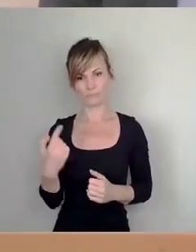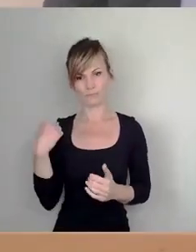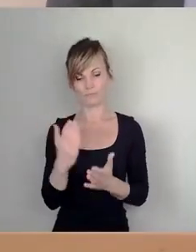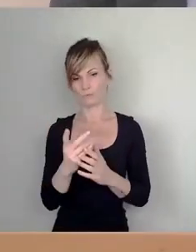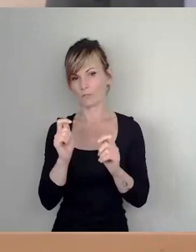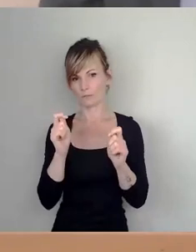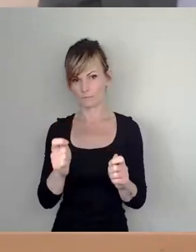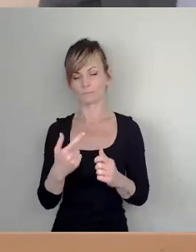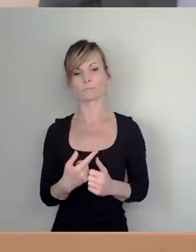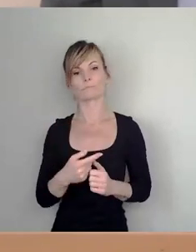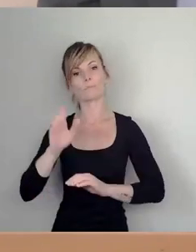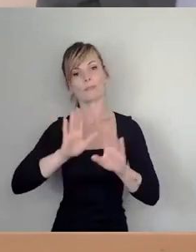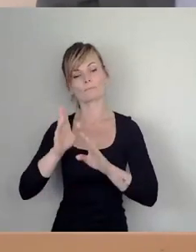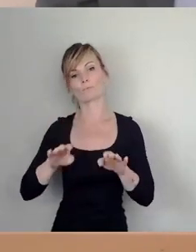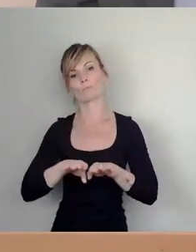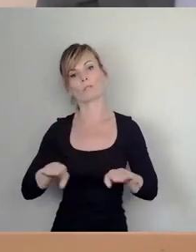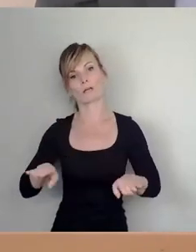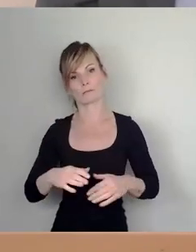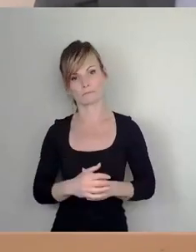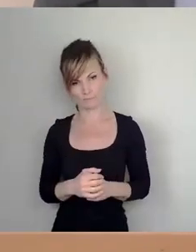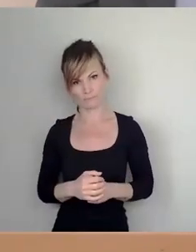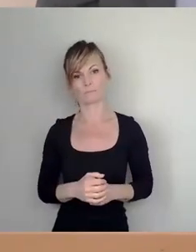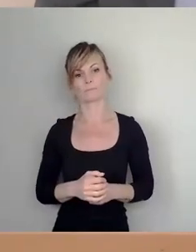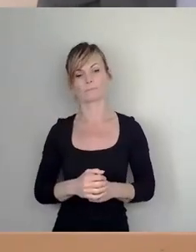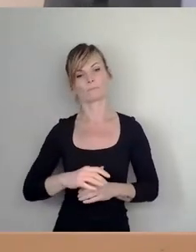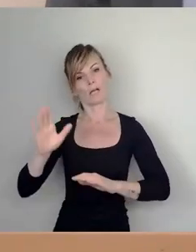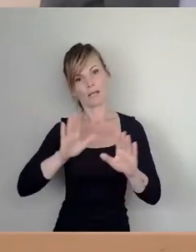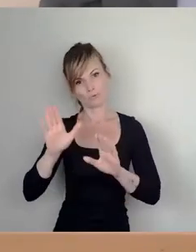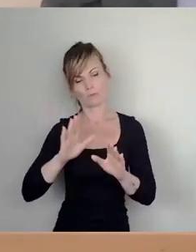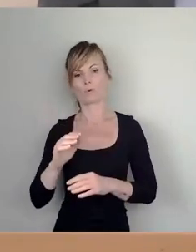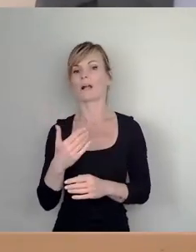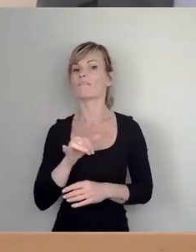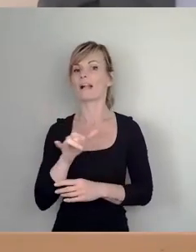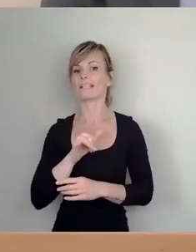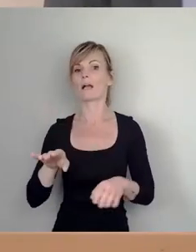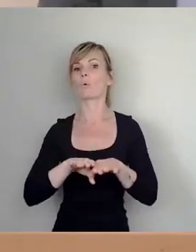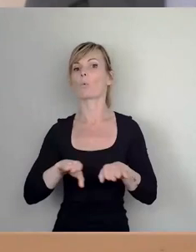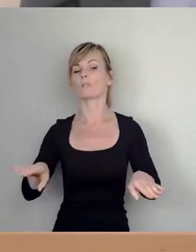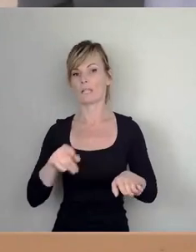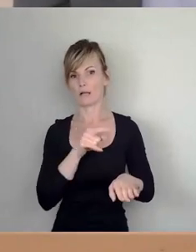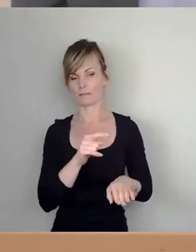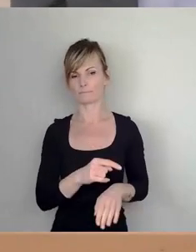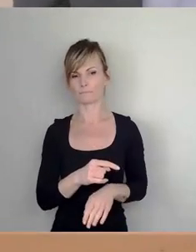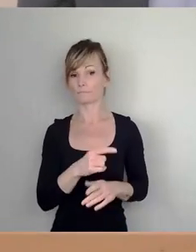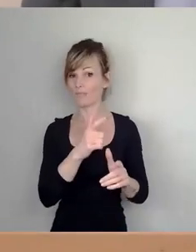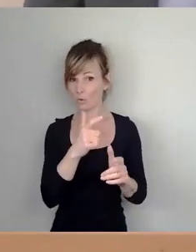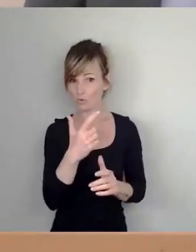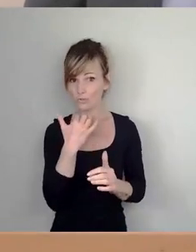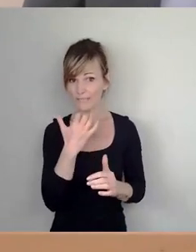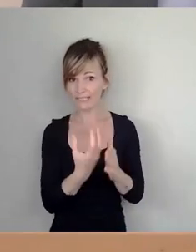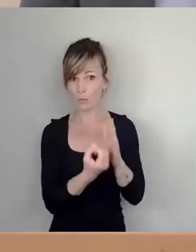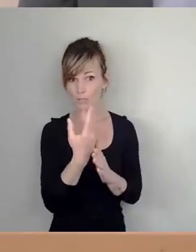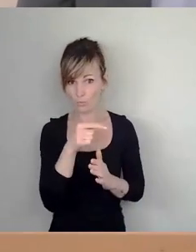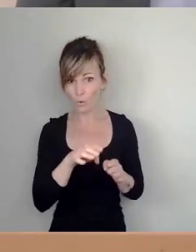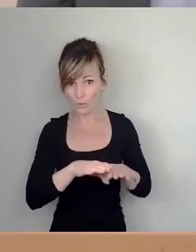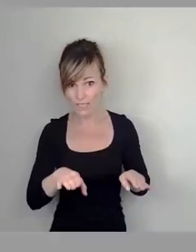Abstimmungsgrundlage? Abstimmen, dafür ist, dass wir den Ausschussbericht Kultur dafür nutzen? Den bin ich jetzt